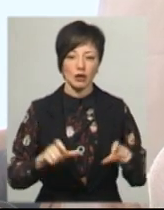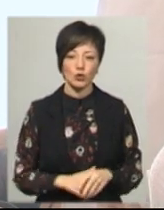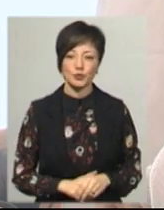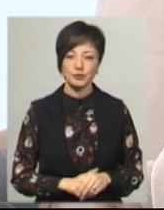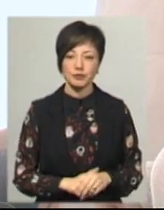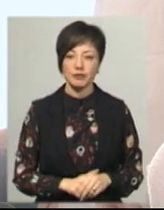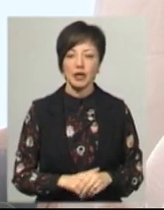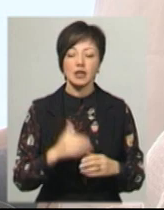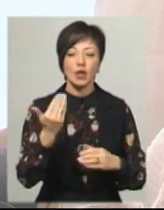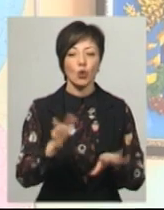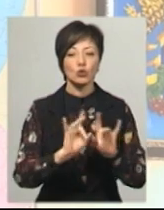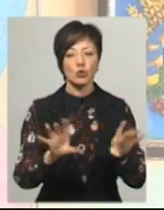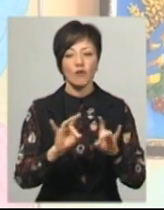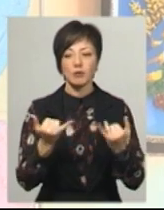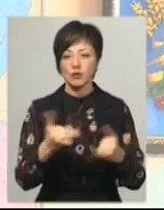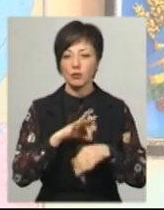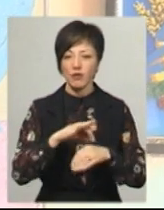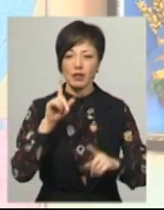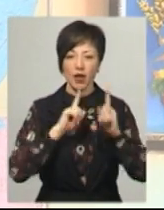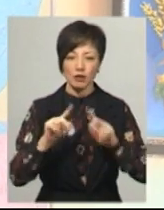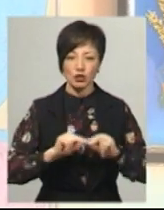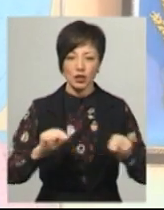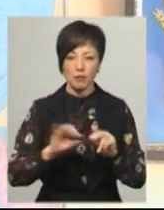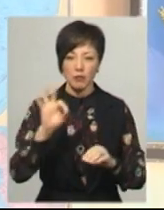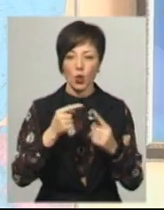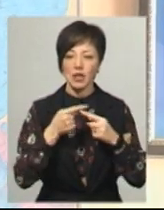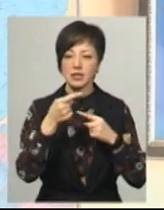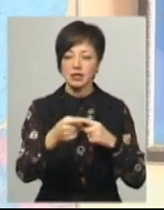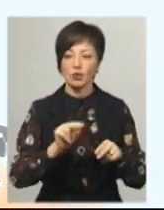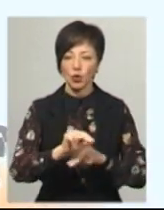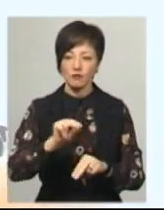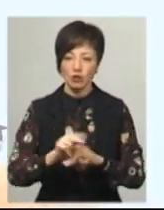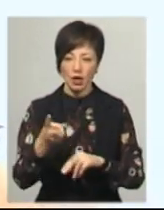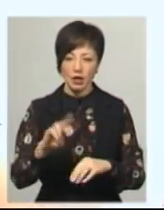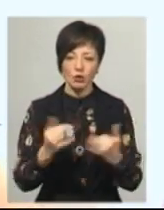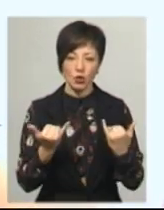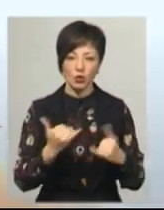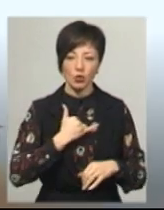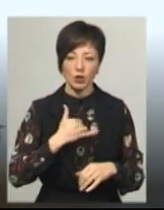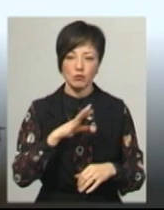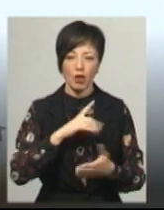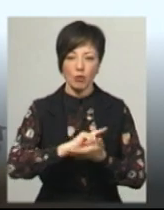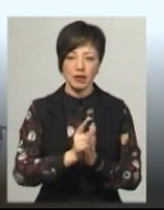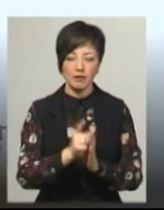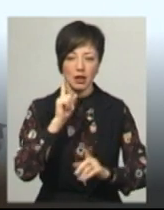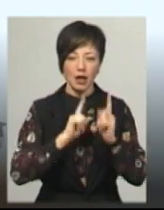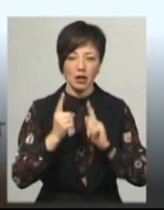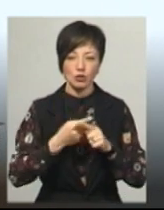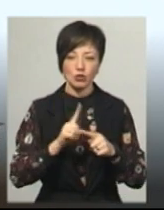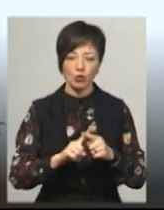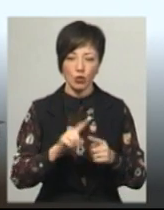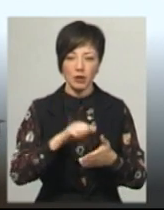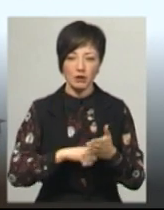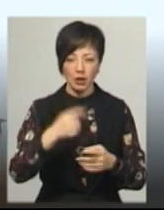Яківчук. За його словами, сьогодні провели нараду з вчителями стосовно дистанційного навчання. Сьогодні в нас була оперативна нарада з цього приводу і я